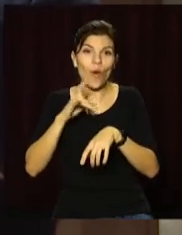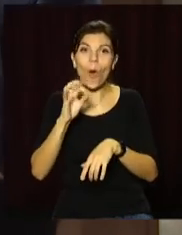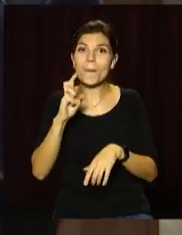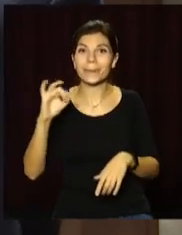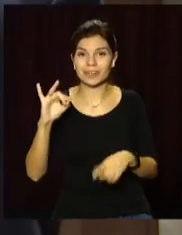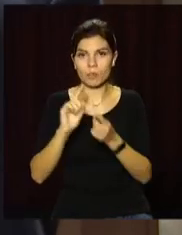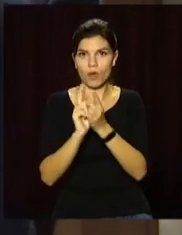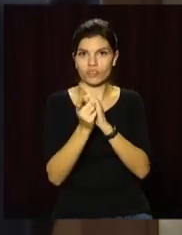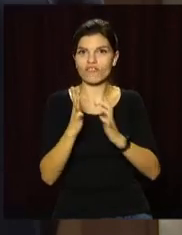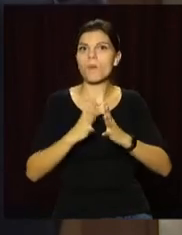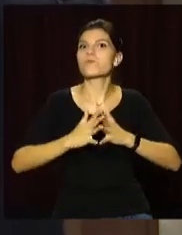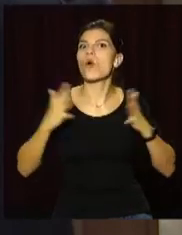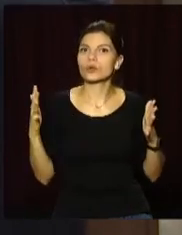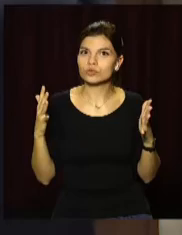більше.